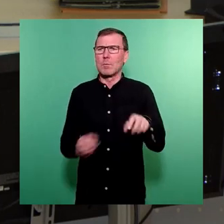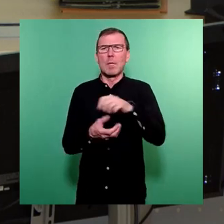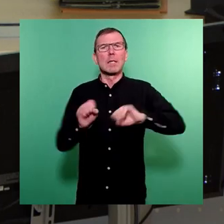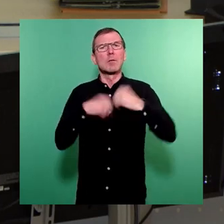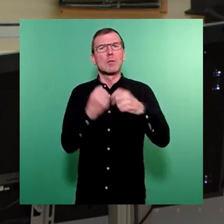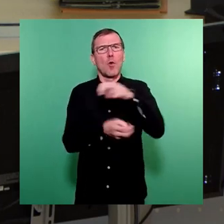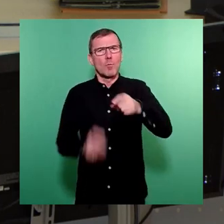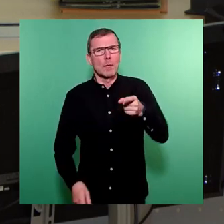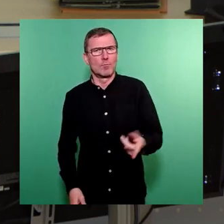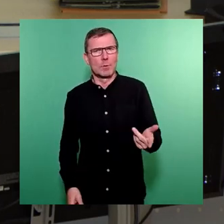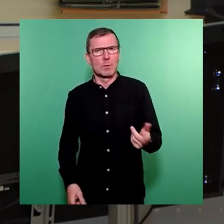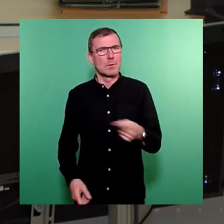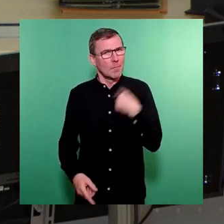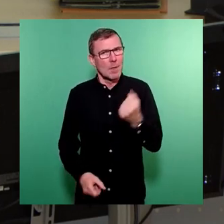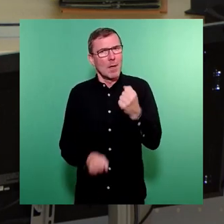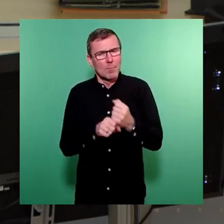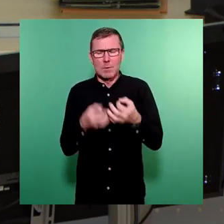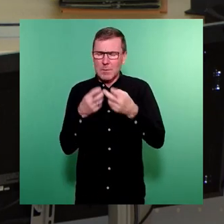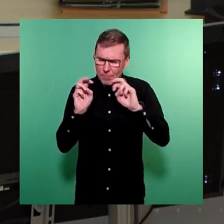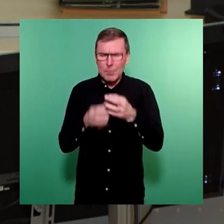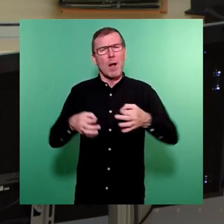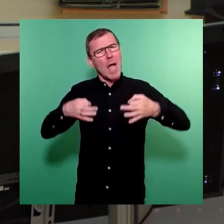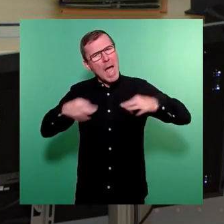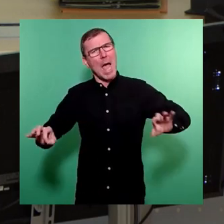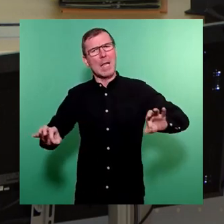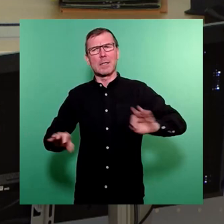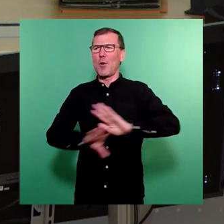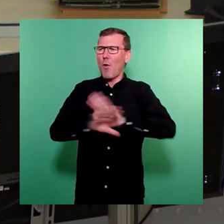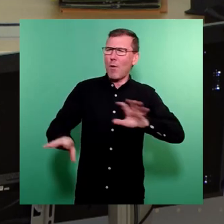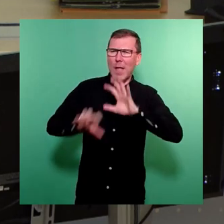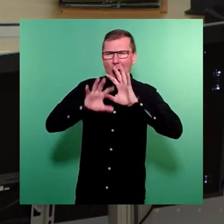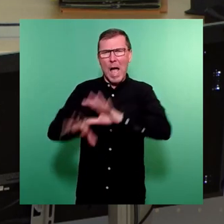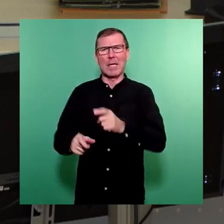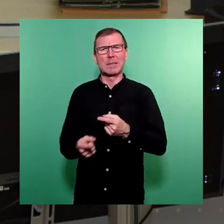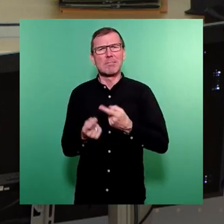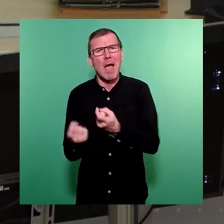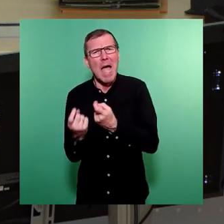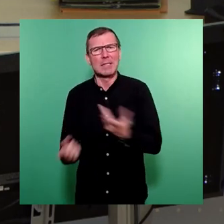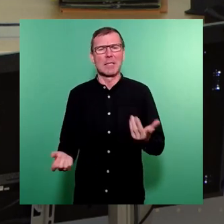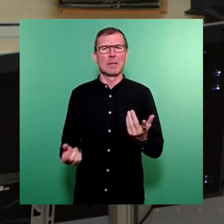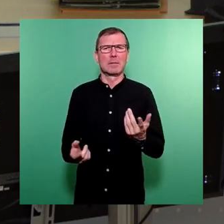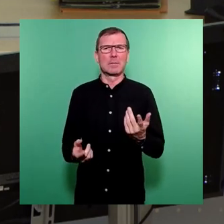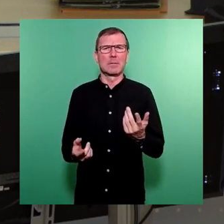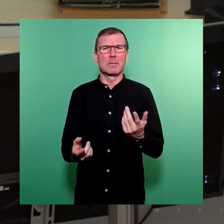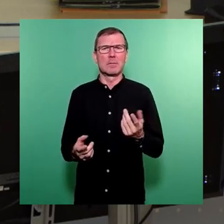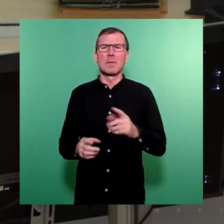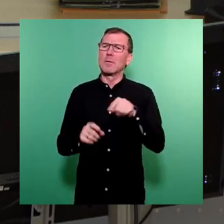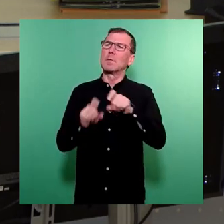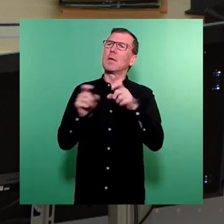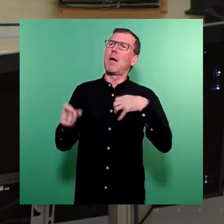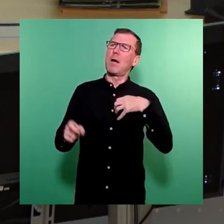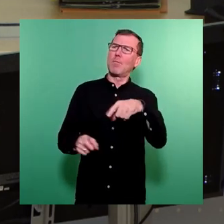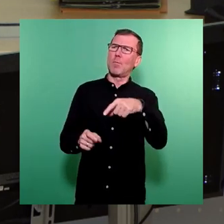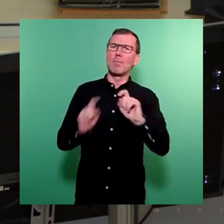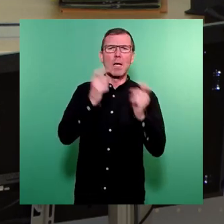Wichtig wäre, dass wir versuchen, ehrlich und ohne Hass und Hetze und ohne Geife und Schaum vom Mund über die Probleme, die wir damit hier haben, zu